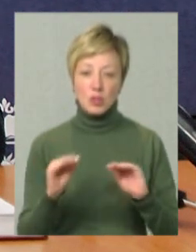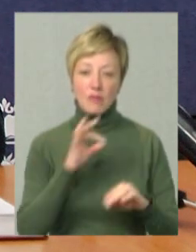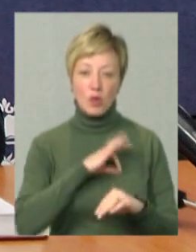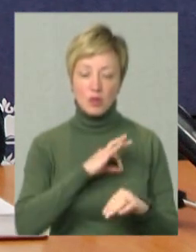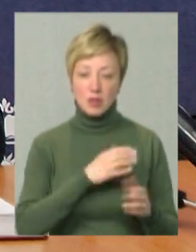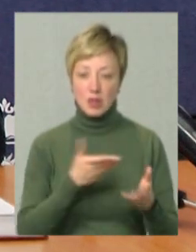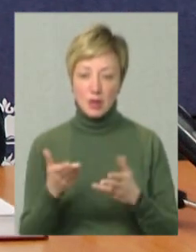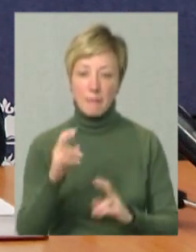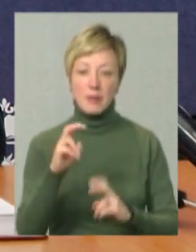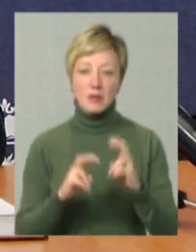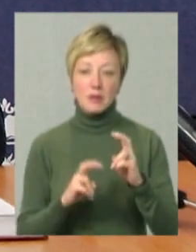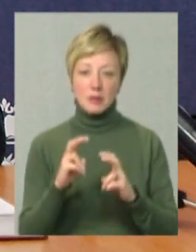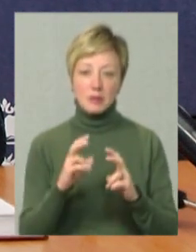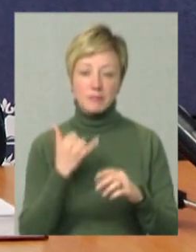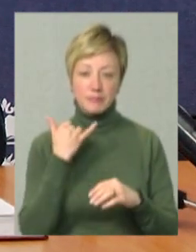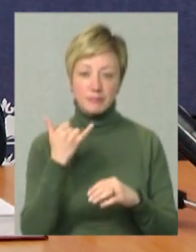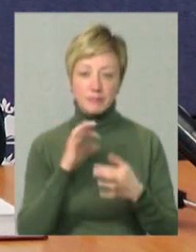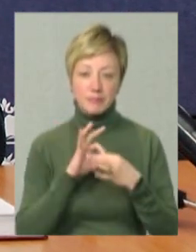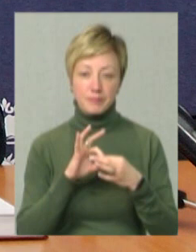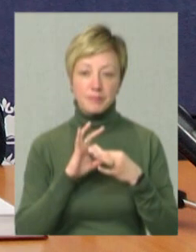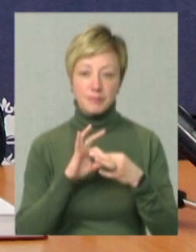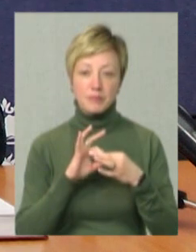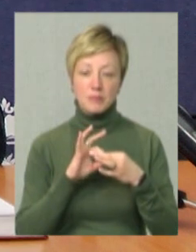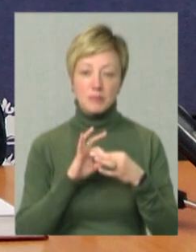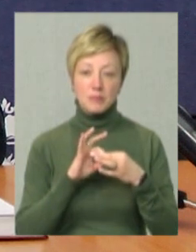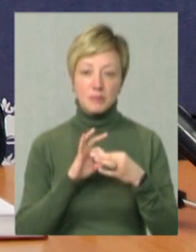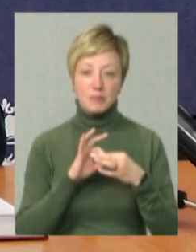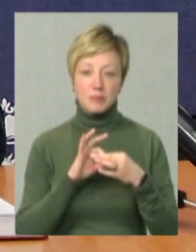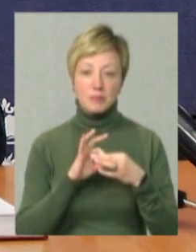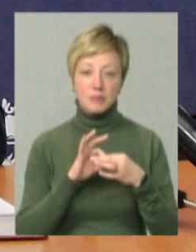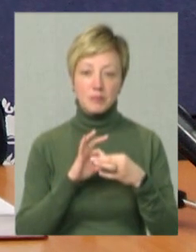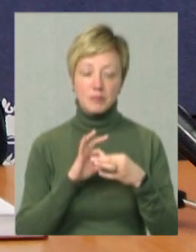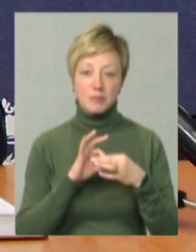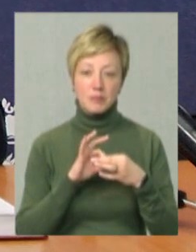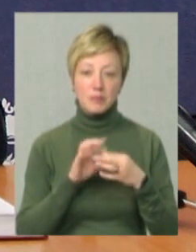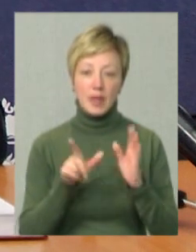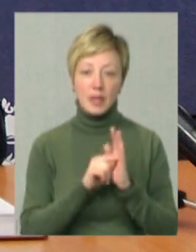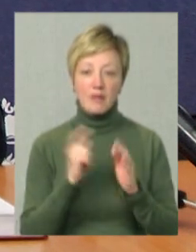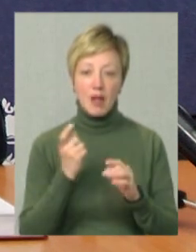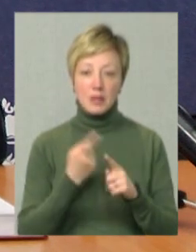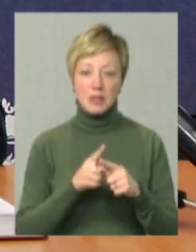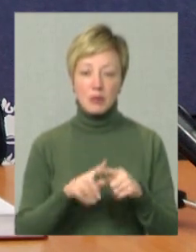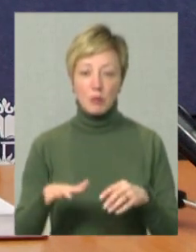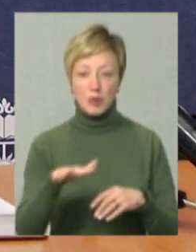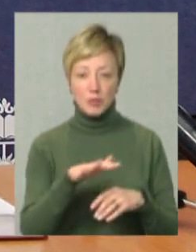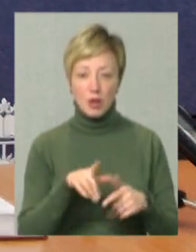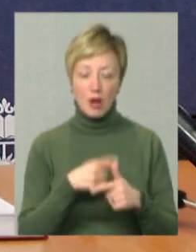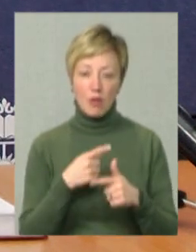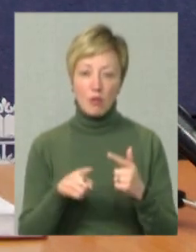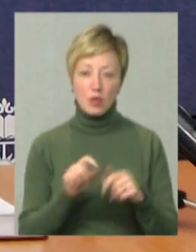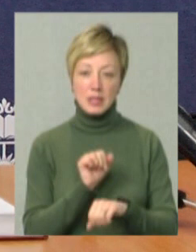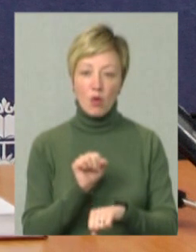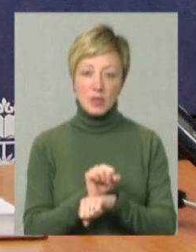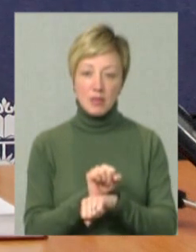до використання. Підприємства встановлюють контакт із власниками цих приміщень. Це або